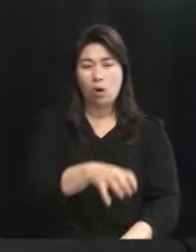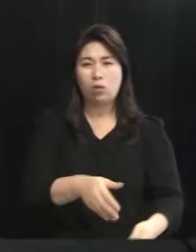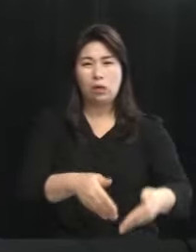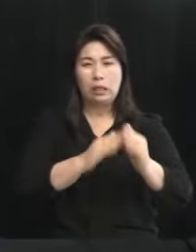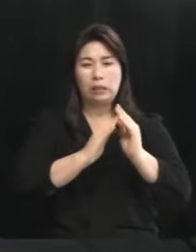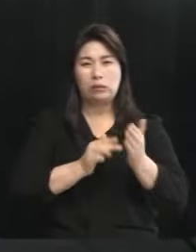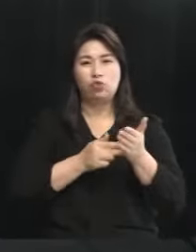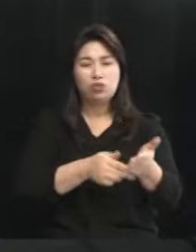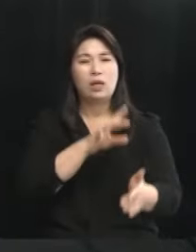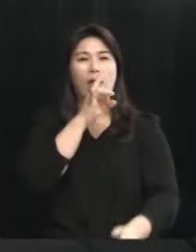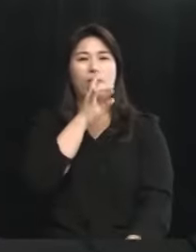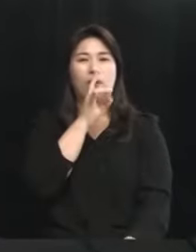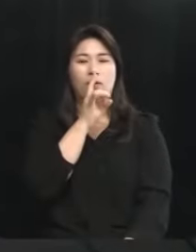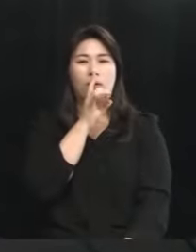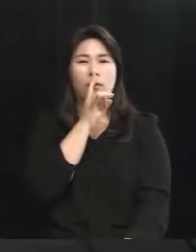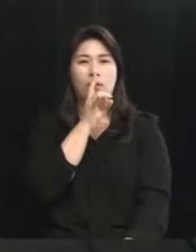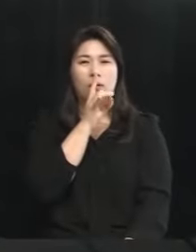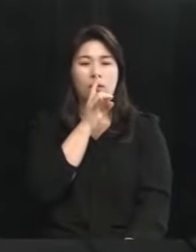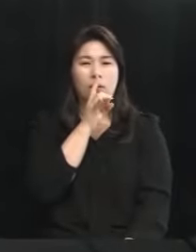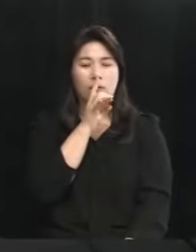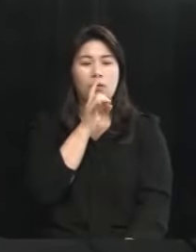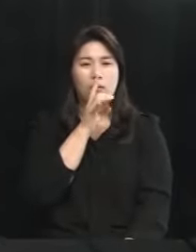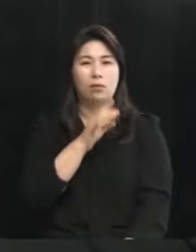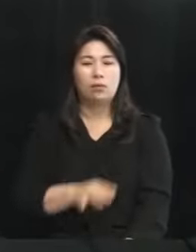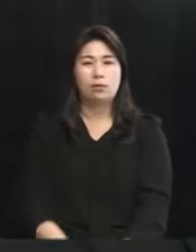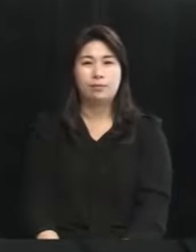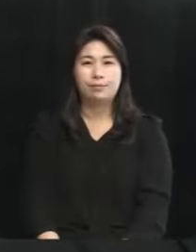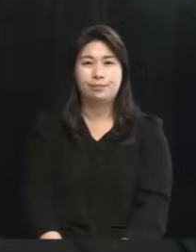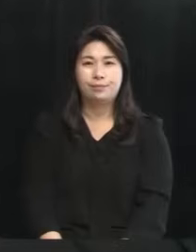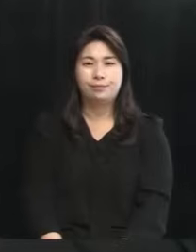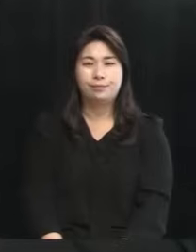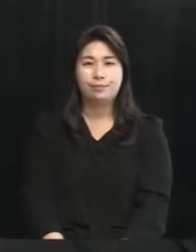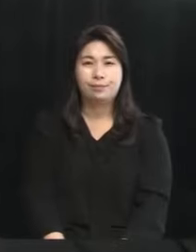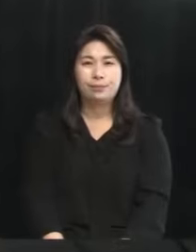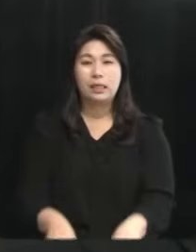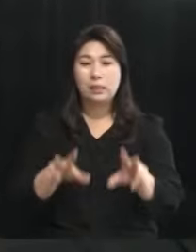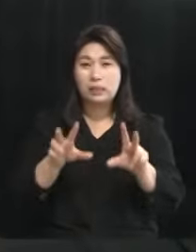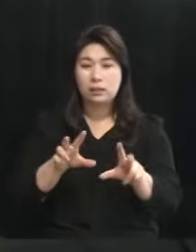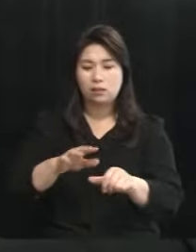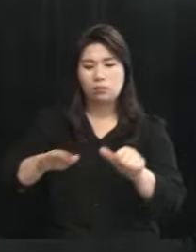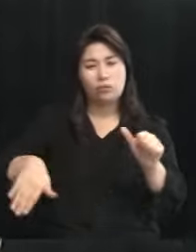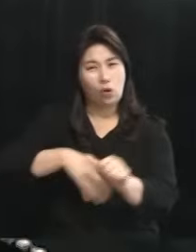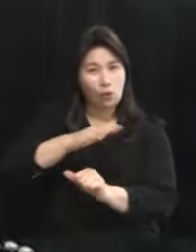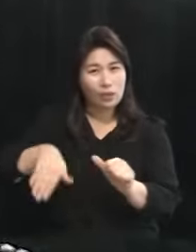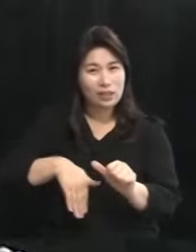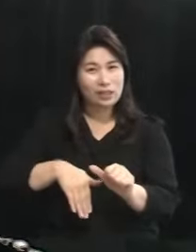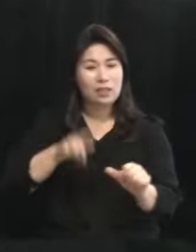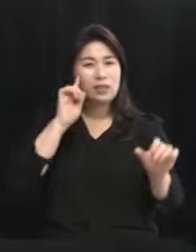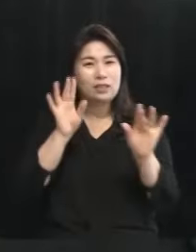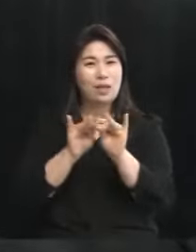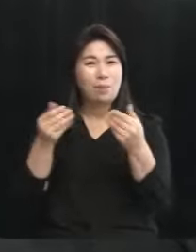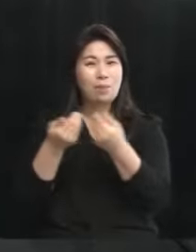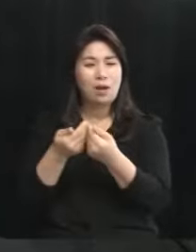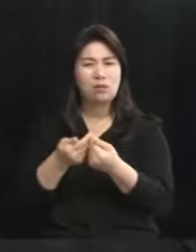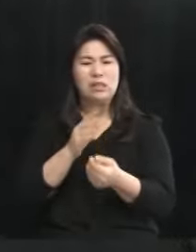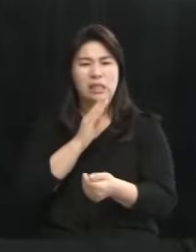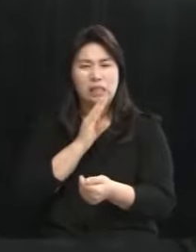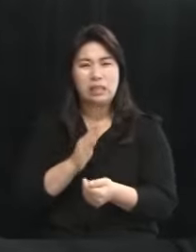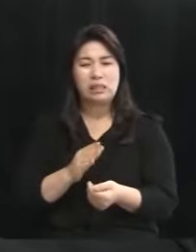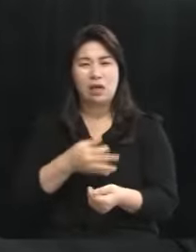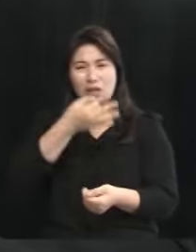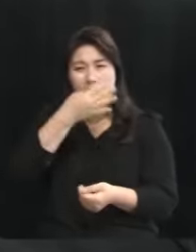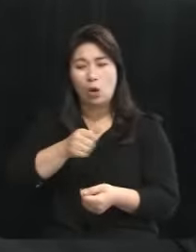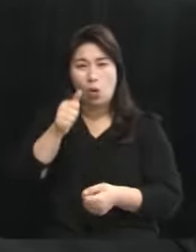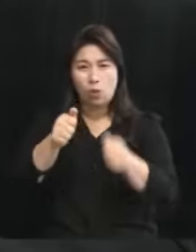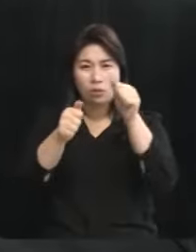추진되면 안 된다는 이유인 것입니다 지금 여론이 찬반이 정말 팽팽합니다 50대